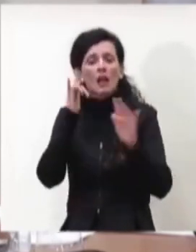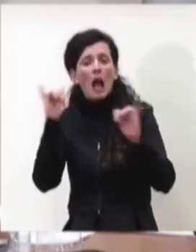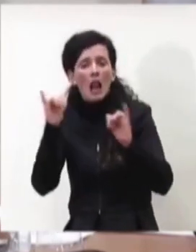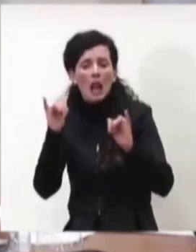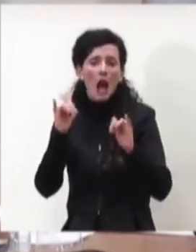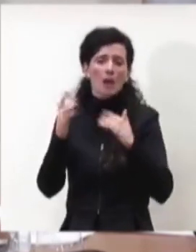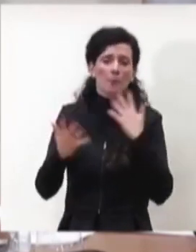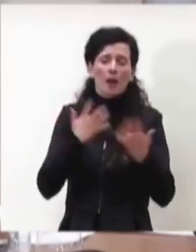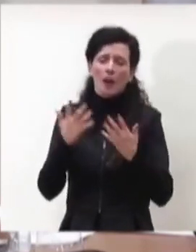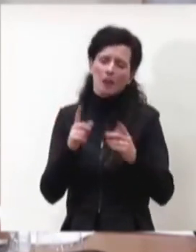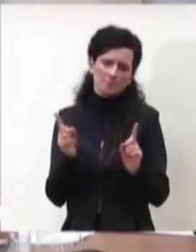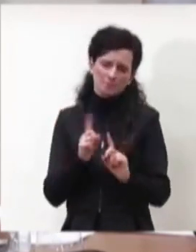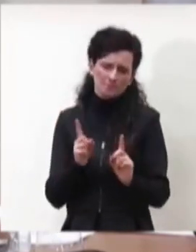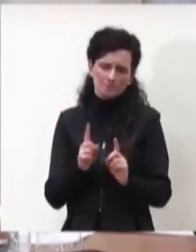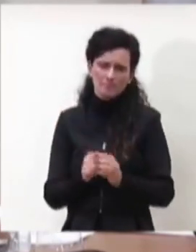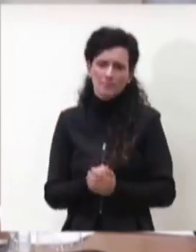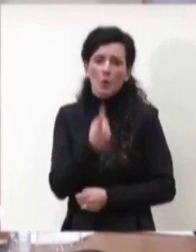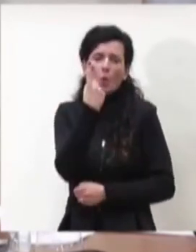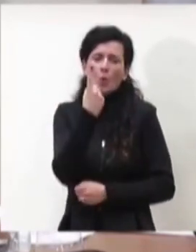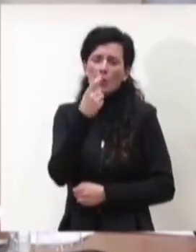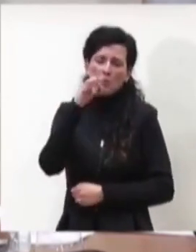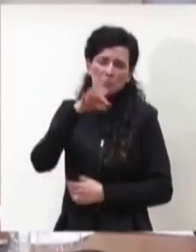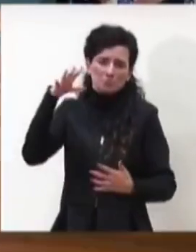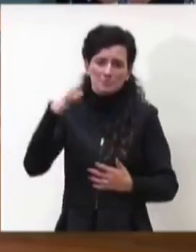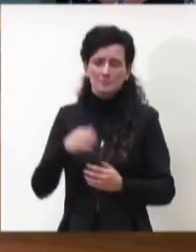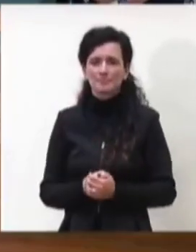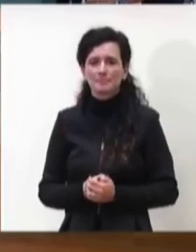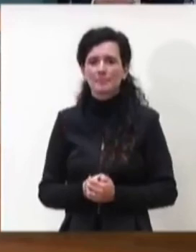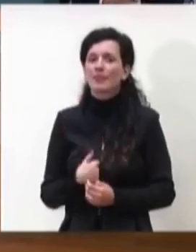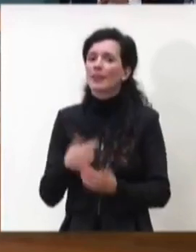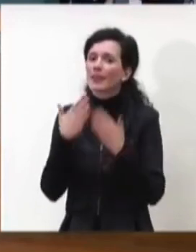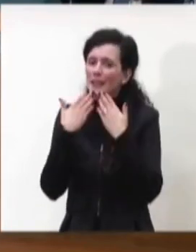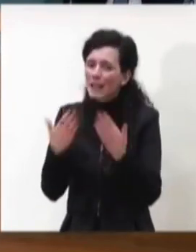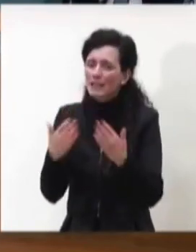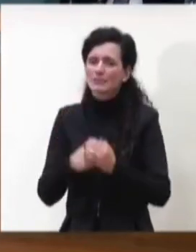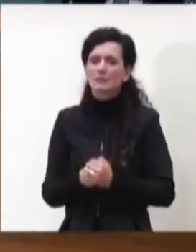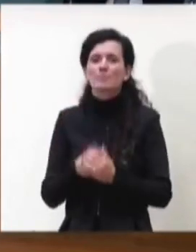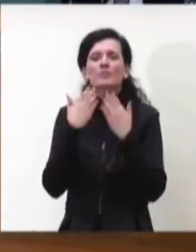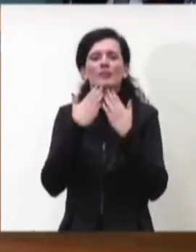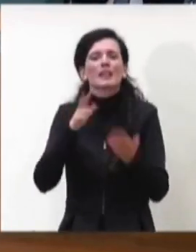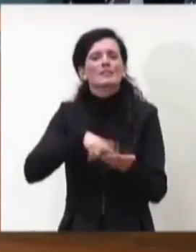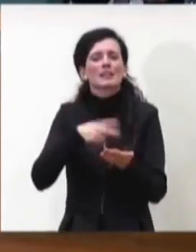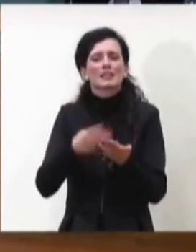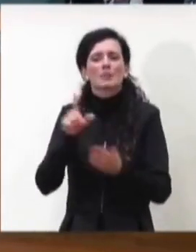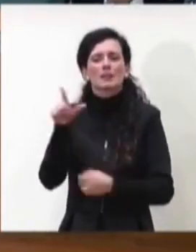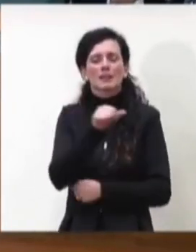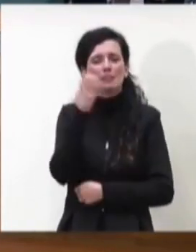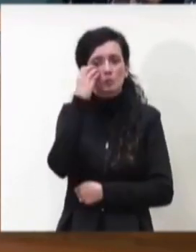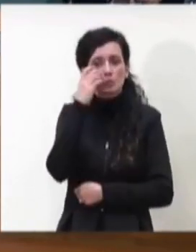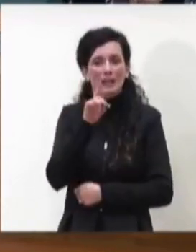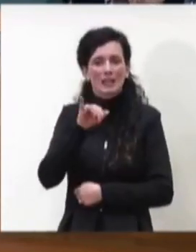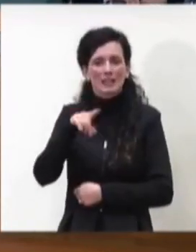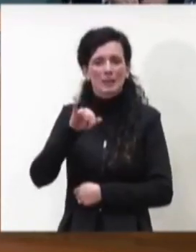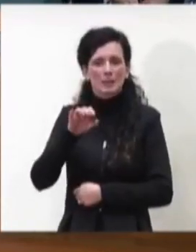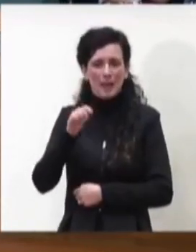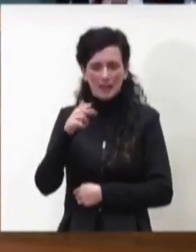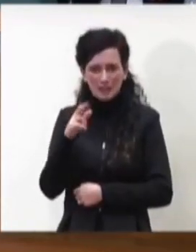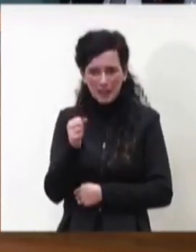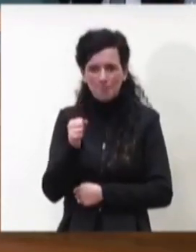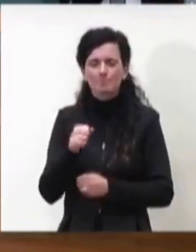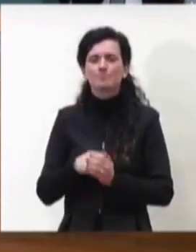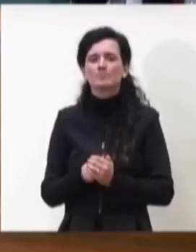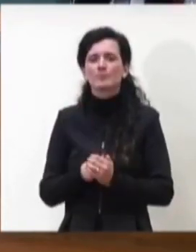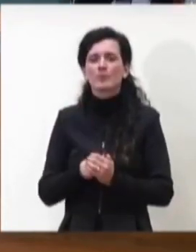un caso sporato grazie ringrazio nostro interprete Liss Susanna Di Pietra e vi do